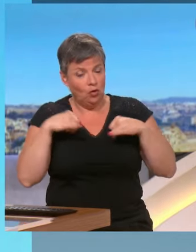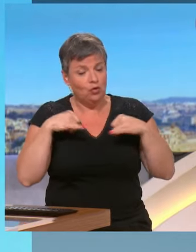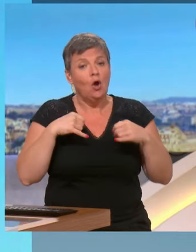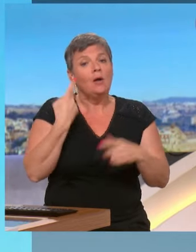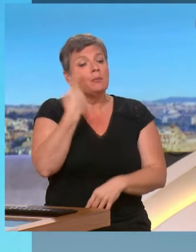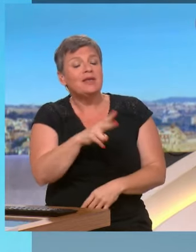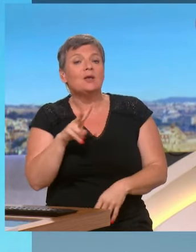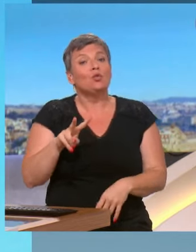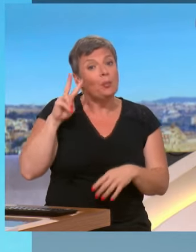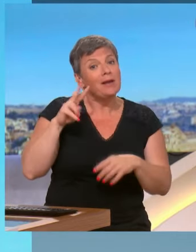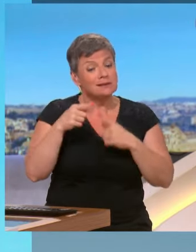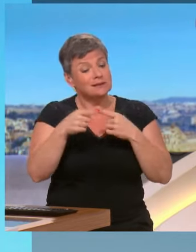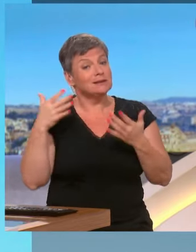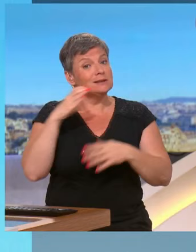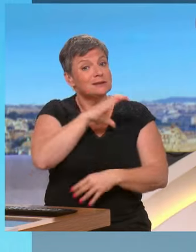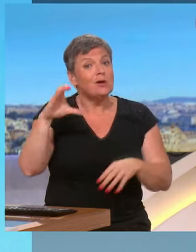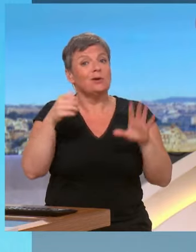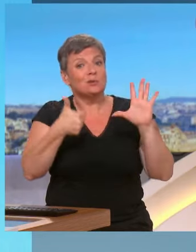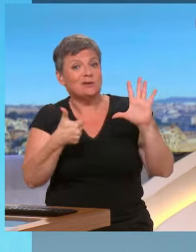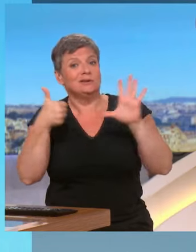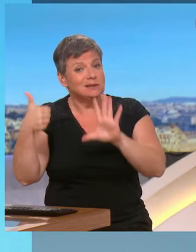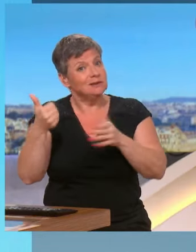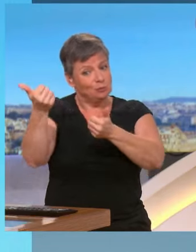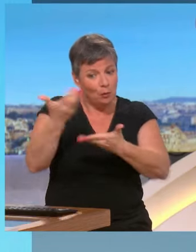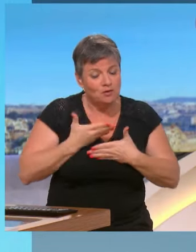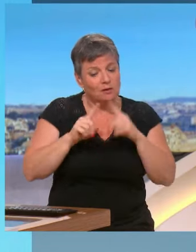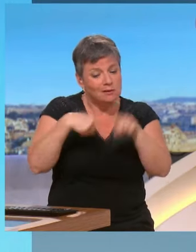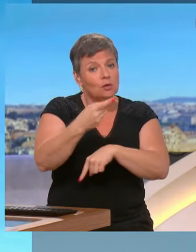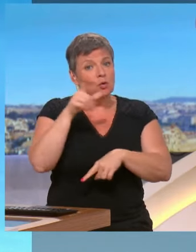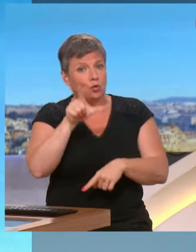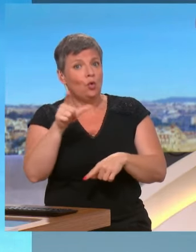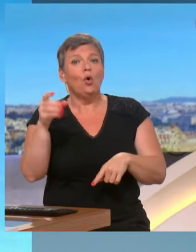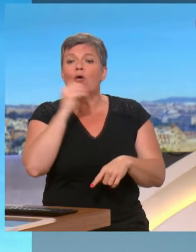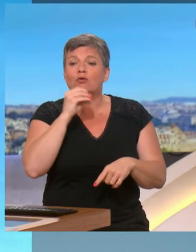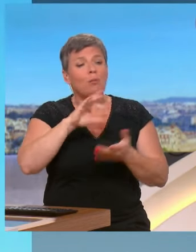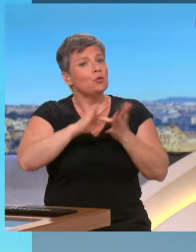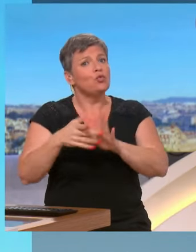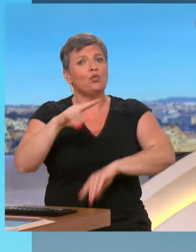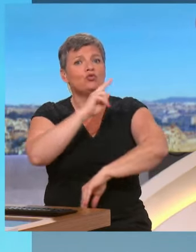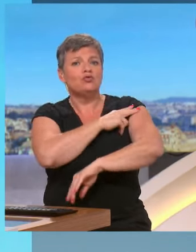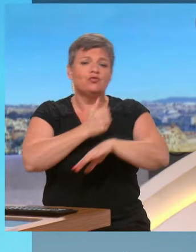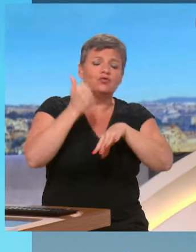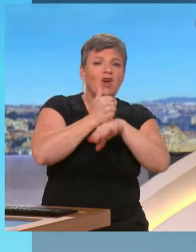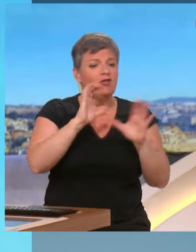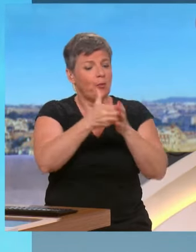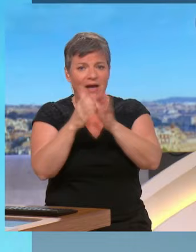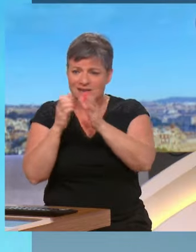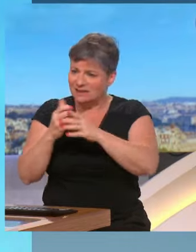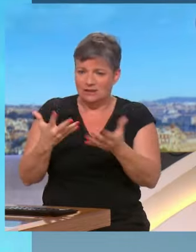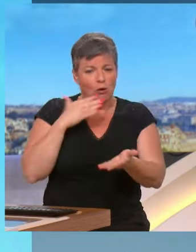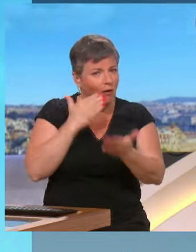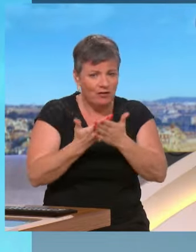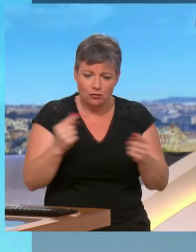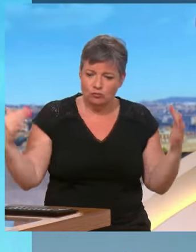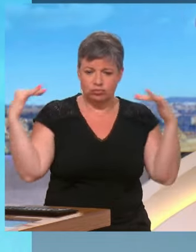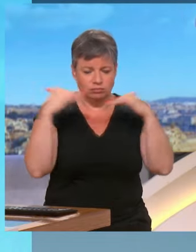NUPES, 166 propositions, ils nous donnent rendez-vous le 2 octobre prochain avec tous les chefs de parti, et moi j'ai envie d'être à la hauteur des 82%